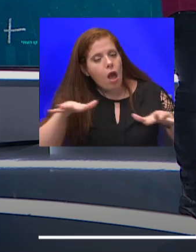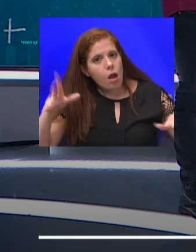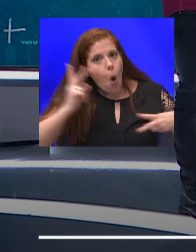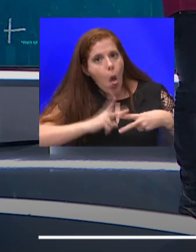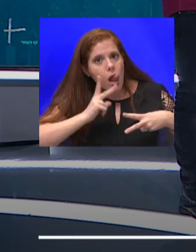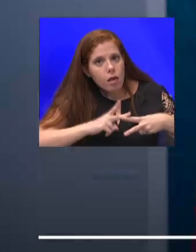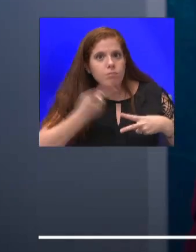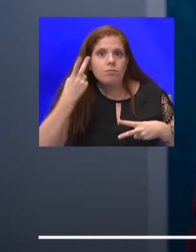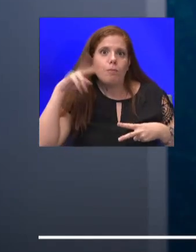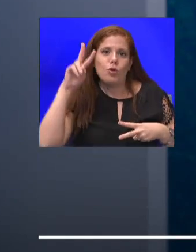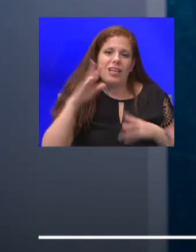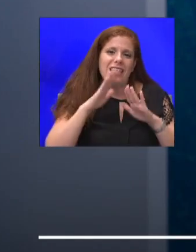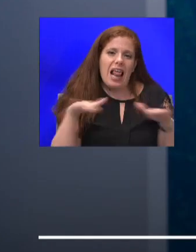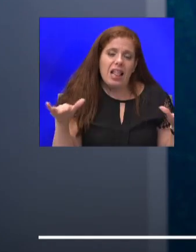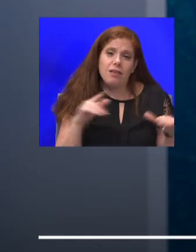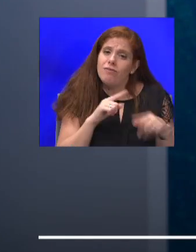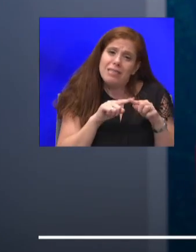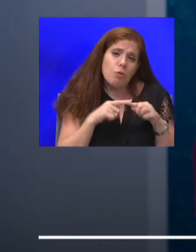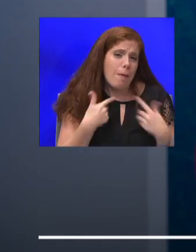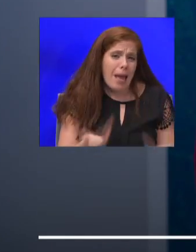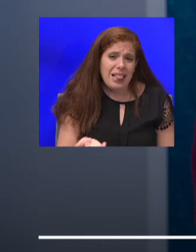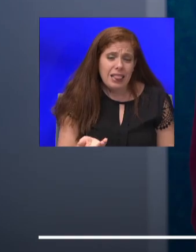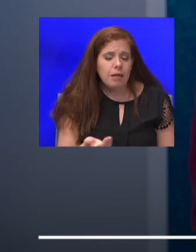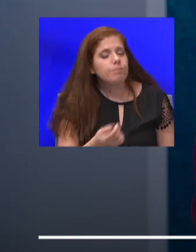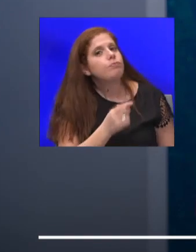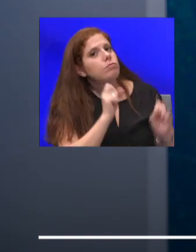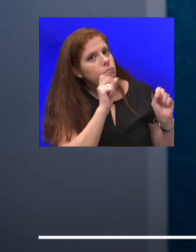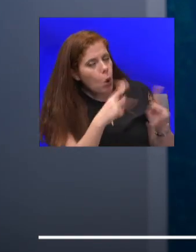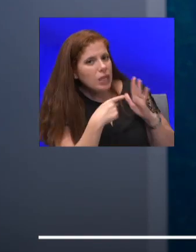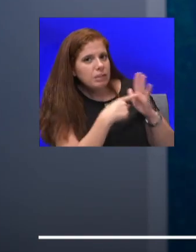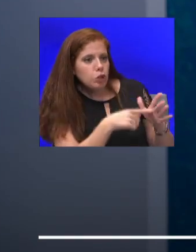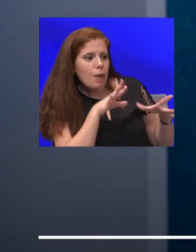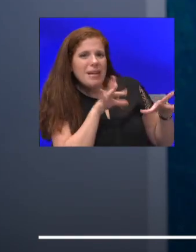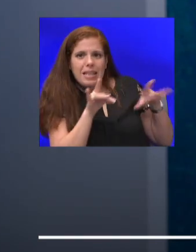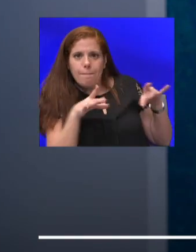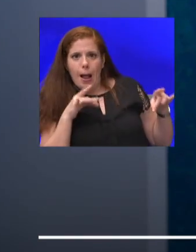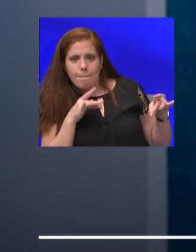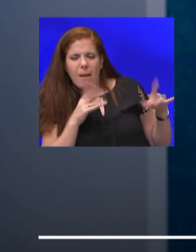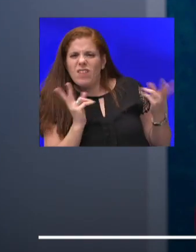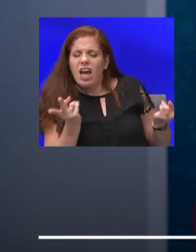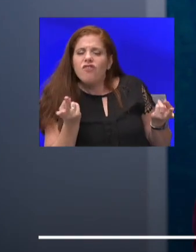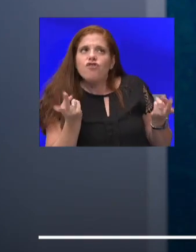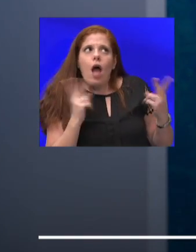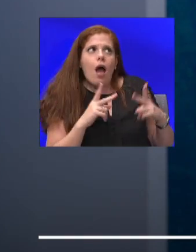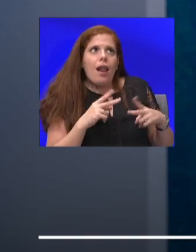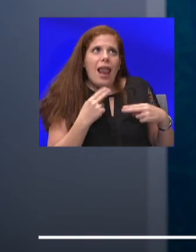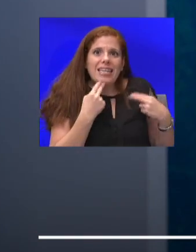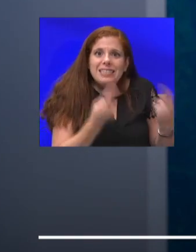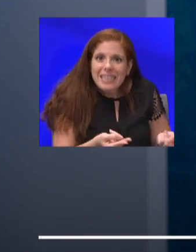זה מראה לנו שהם נדבקים, אבל איך מכאן אפשר להסיק את מה שאתם טוענים, אם הבנתי נכון את המחקר שרצאתם היום, שהם גם